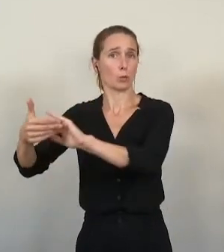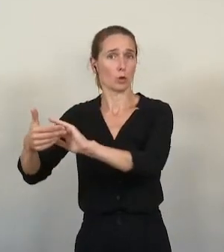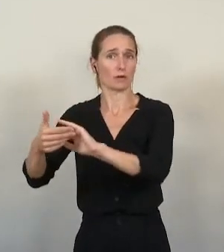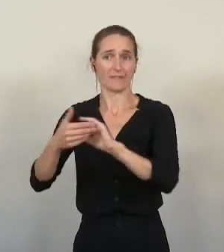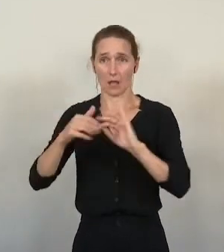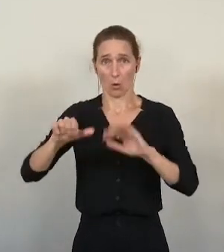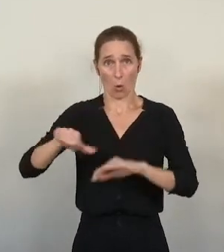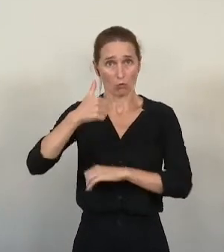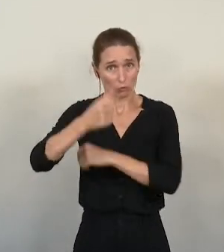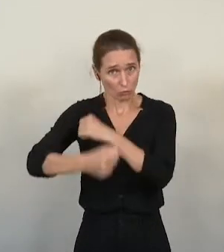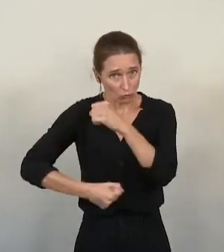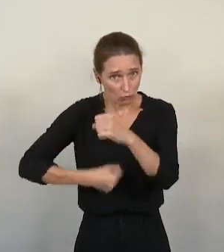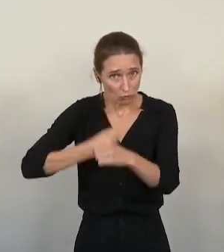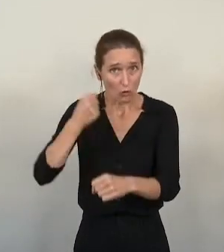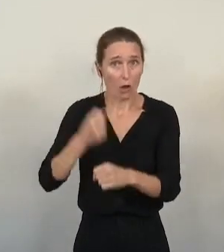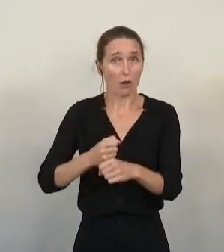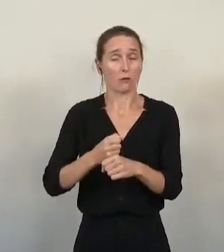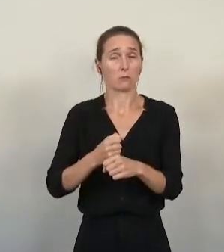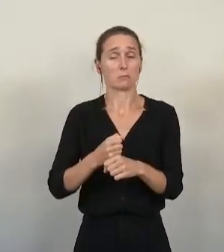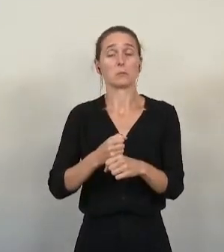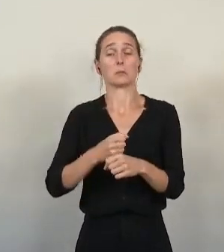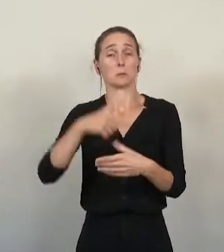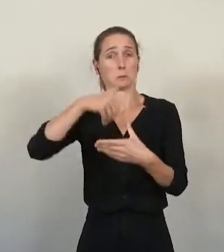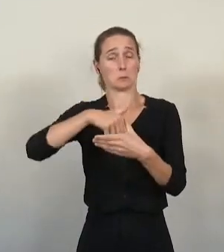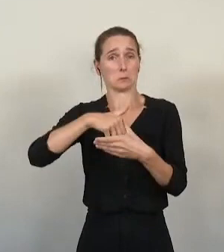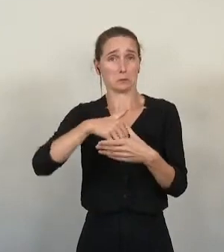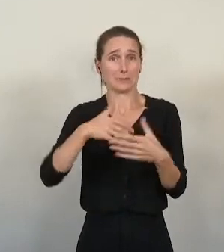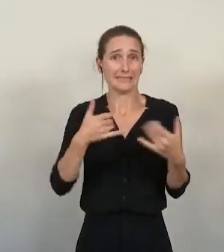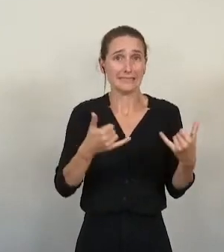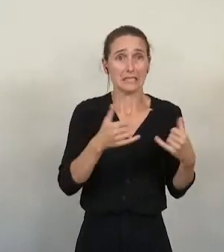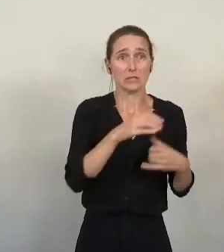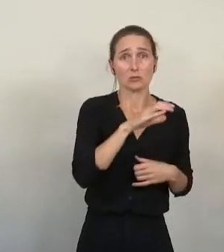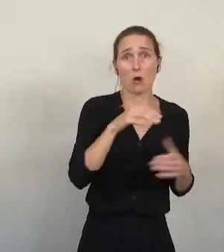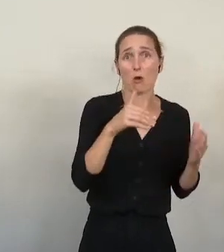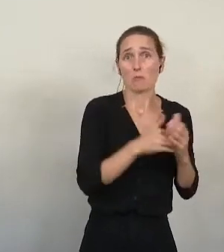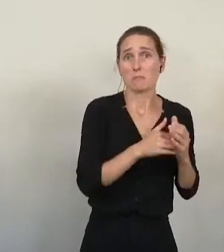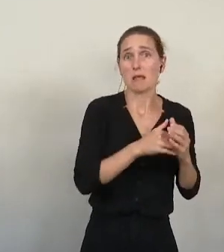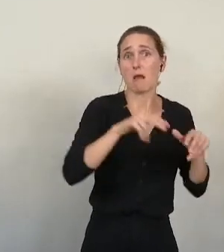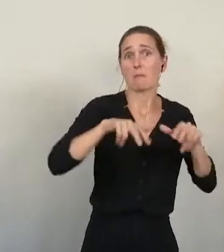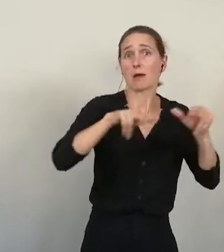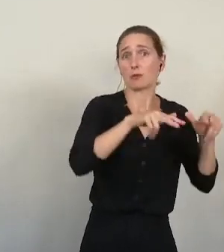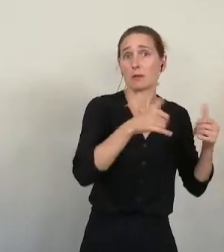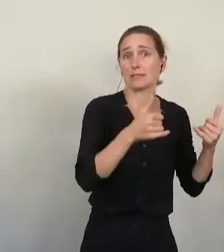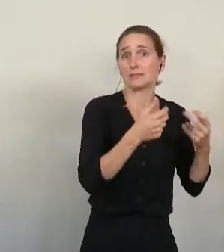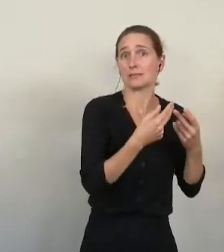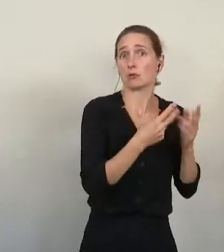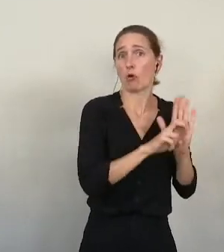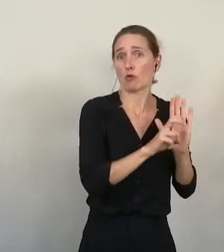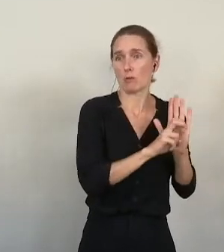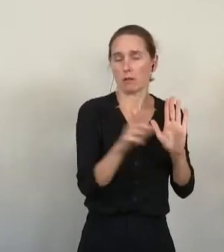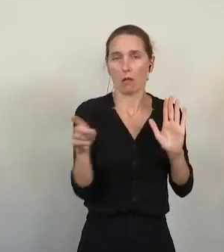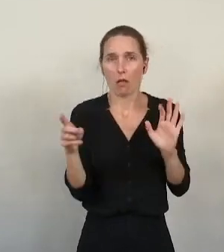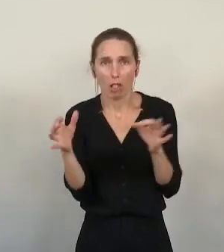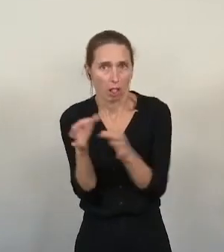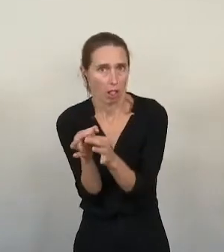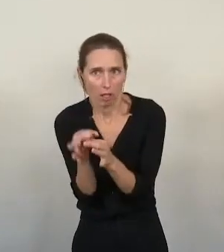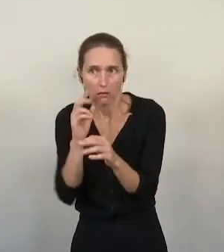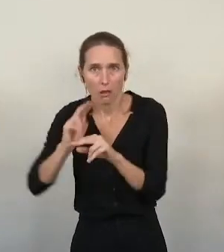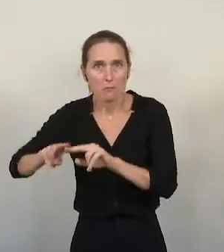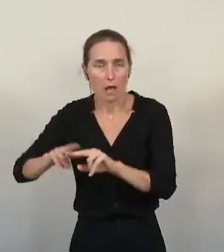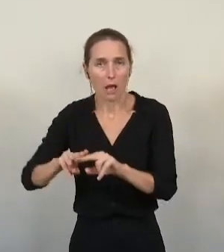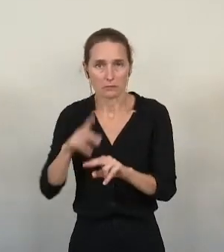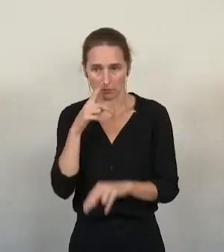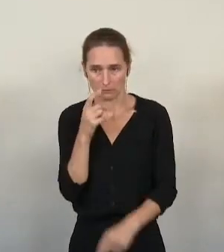sur les près de 100 000 logements que compte notre ville, c'est assez peu. On pourrait évidemment faire mieux, mais il